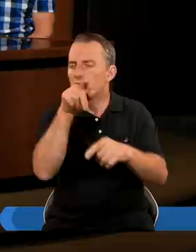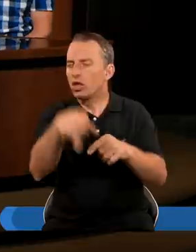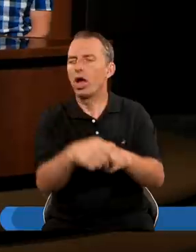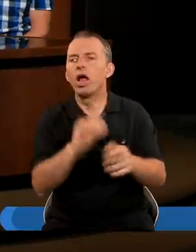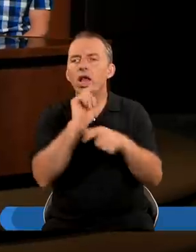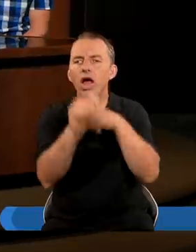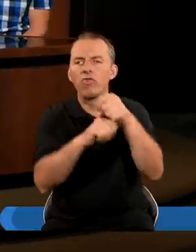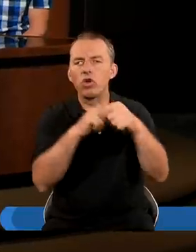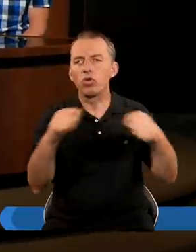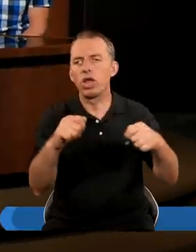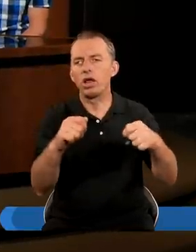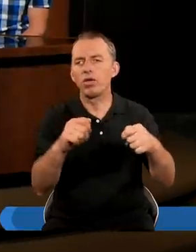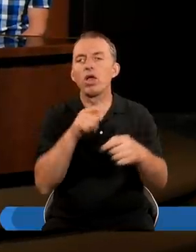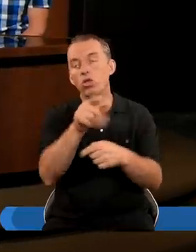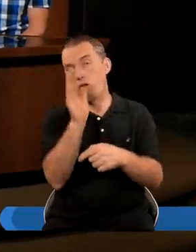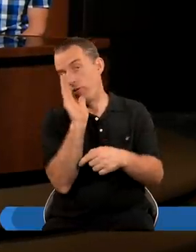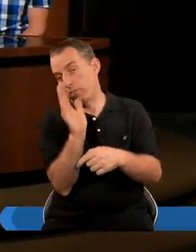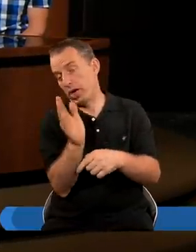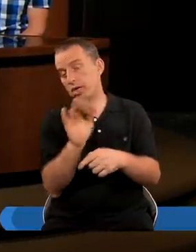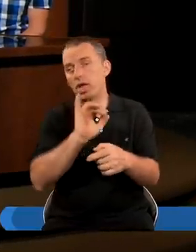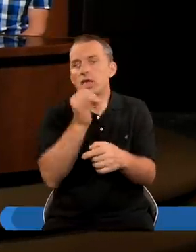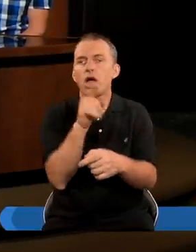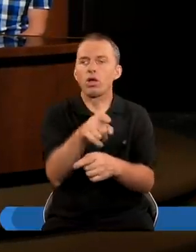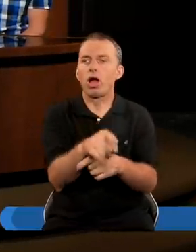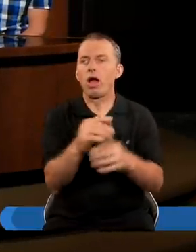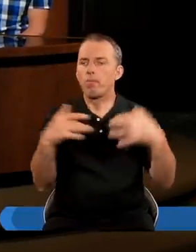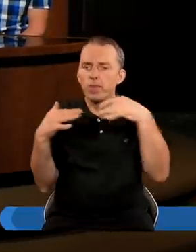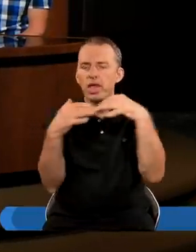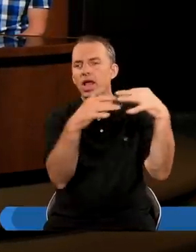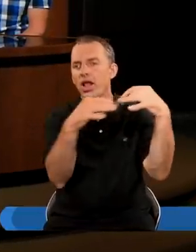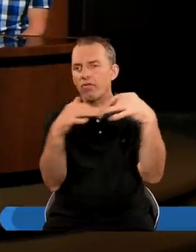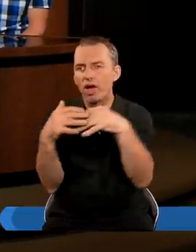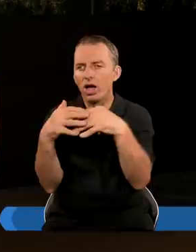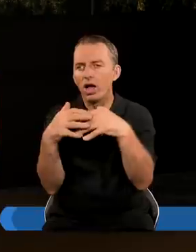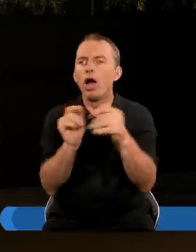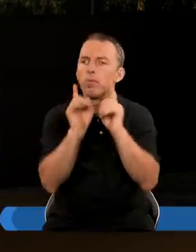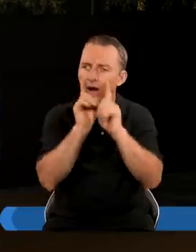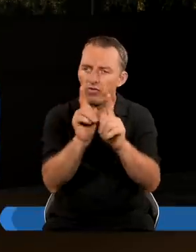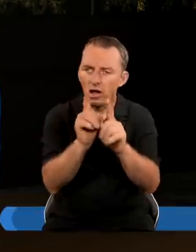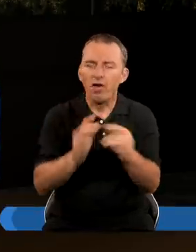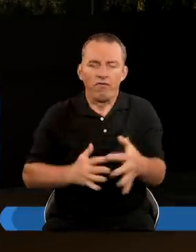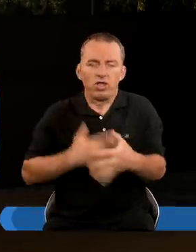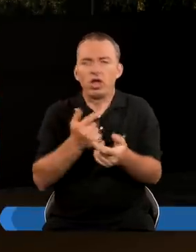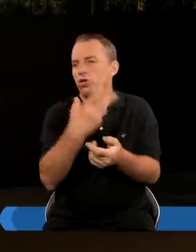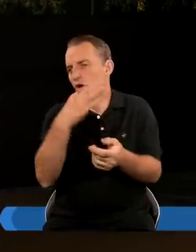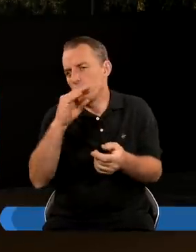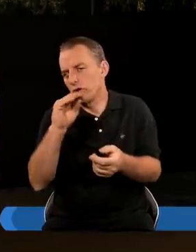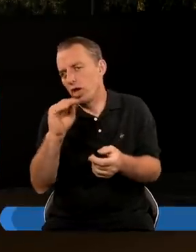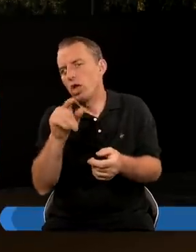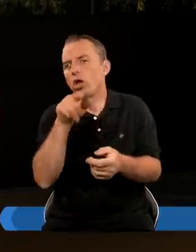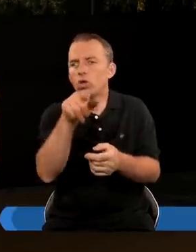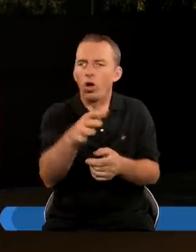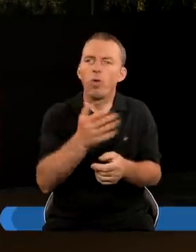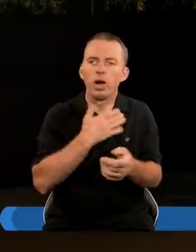widzimy te Te nawiązanie A czy to będzie Jakaś taka Bitwa Czysto literalna Wydaje mi się, że nie Że to